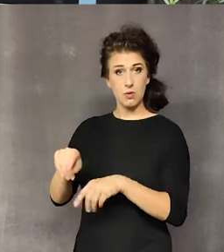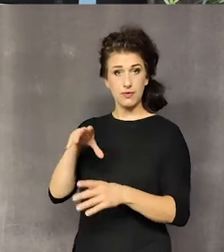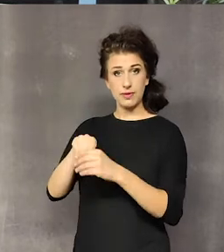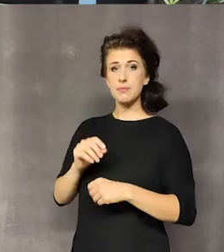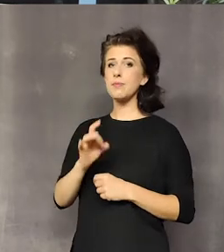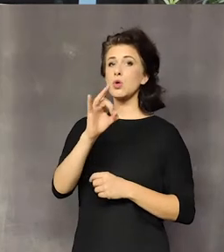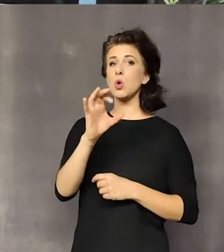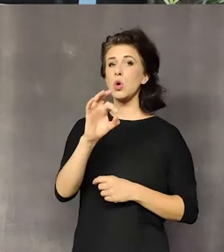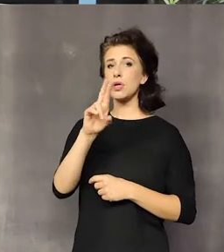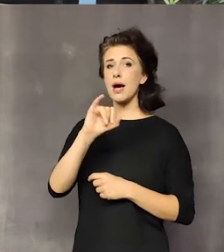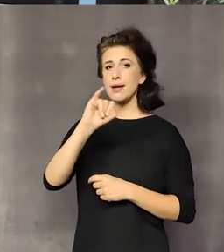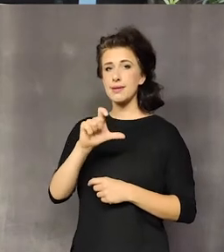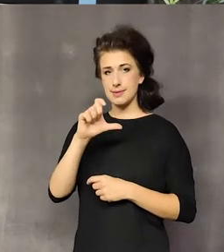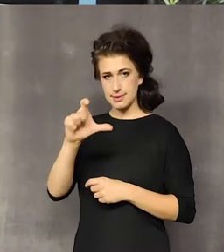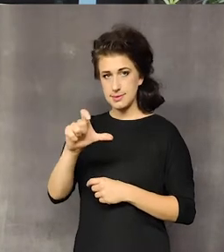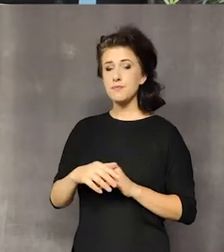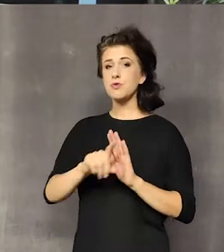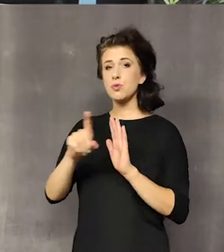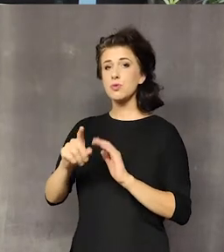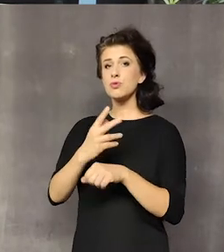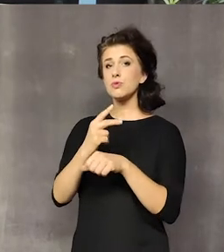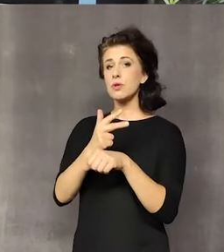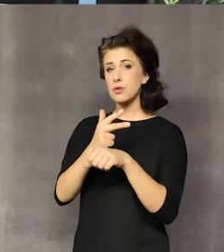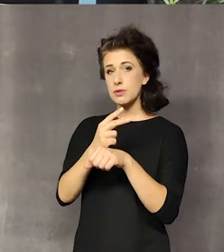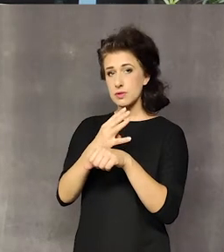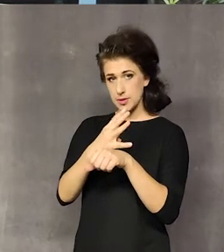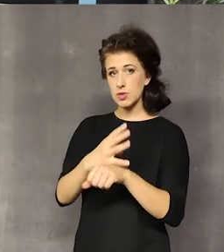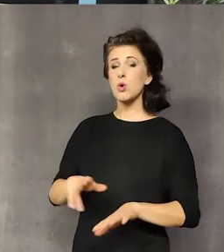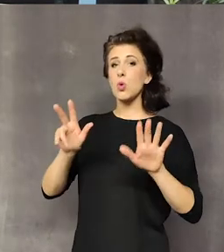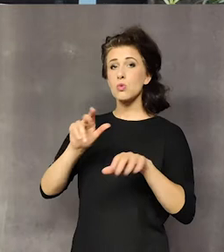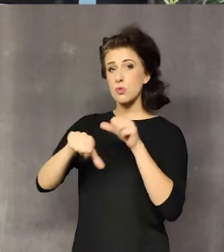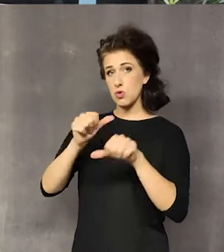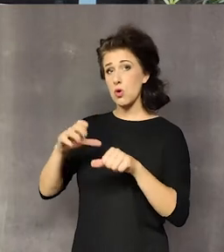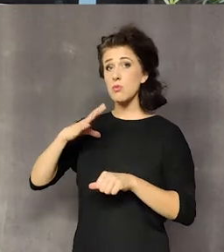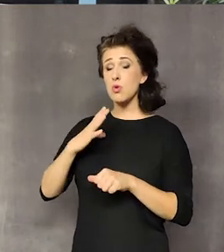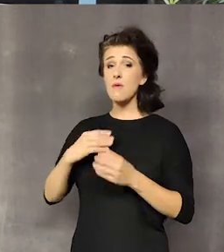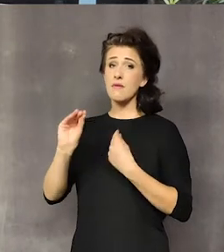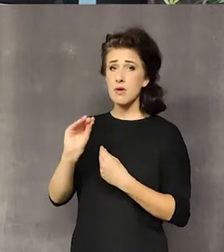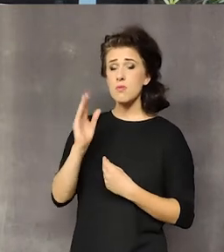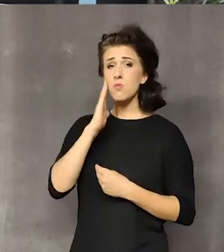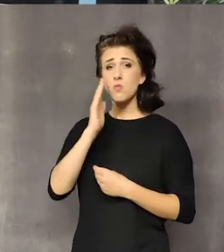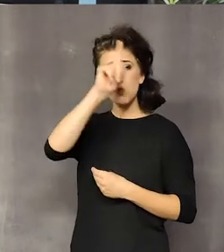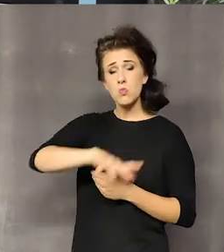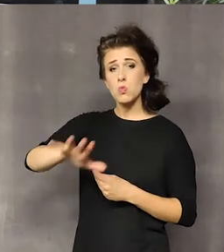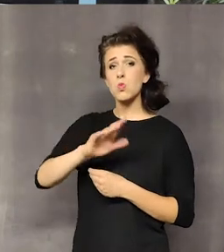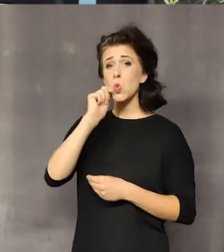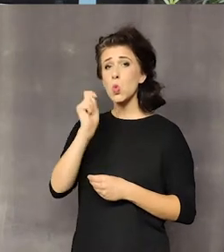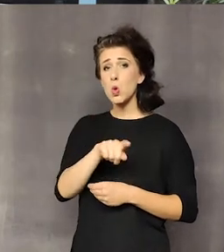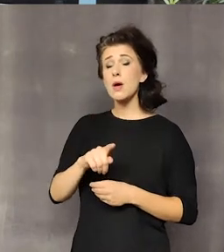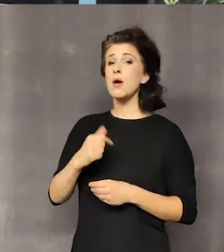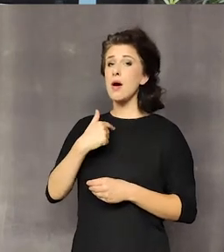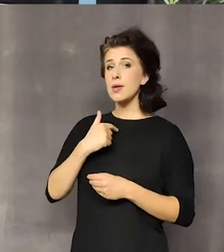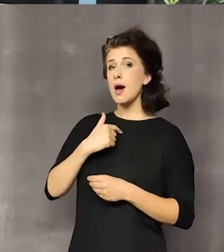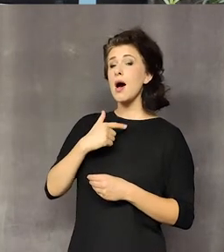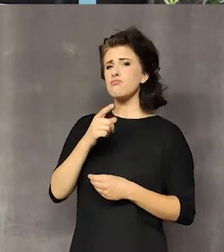Gorajec do 1947 roku był zamieszkiwany przez większość ludności takiej bardziej ukraińskiej. My mieliśmy na tych terenach